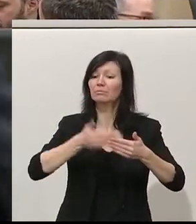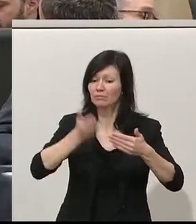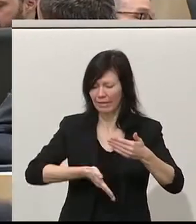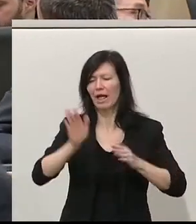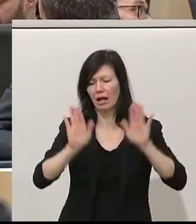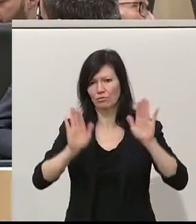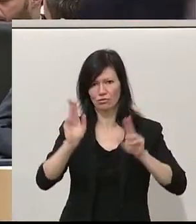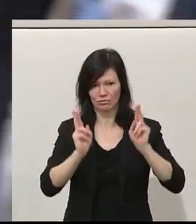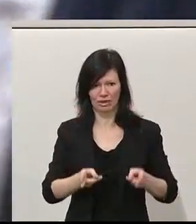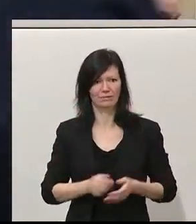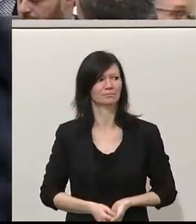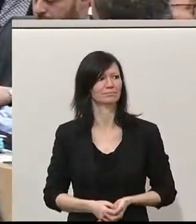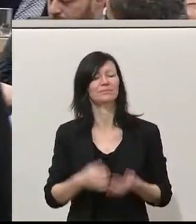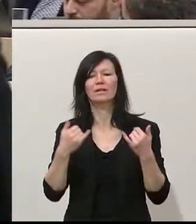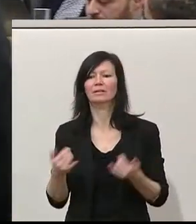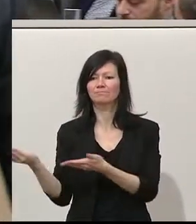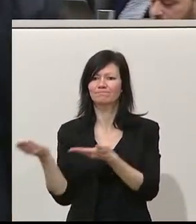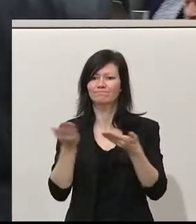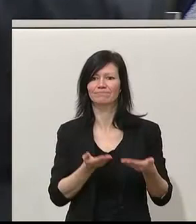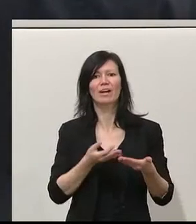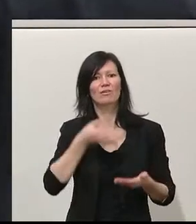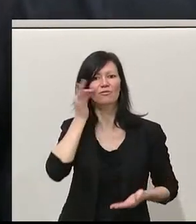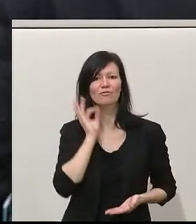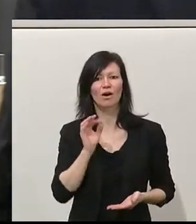ist die Frau Abgeordnete Eva Ernst-Cicic.